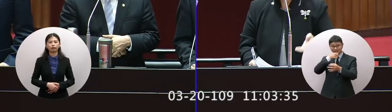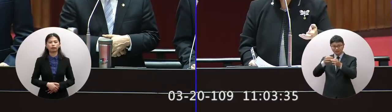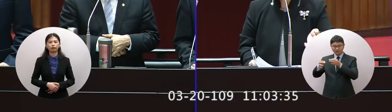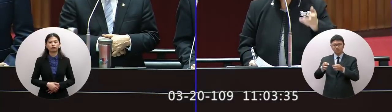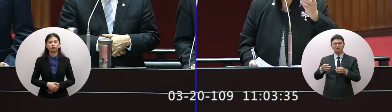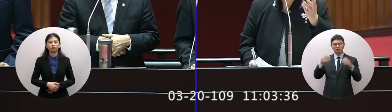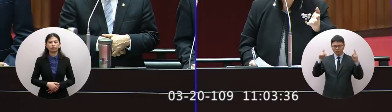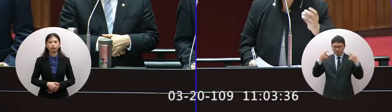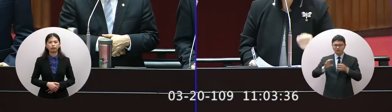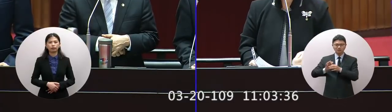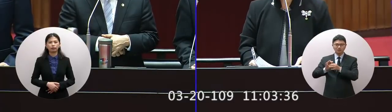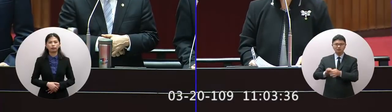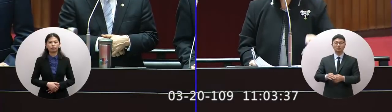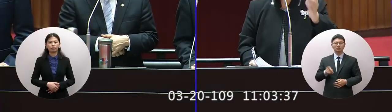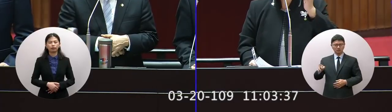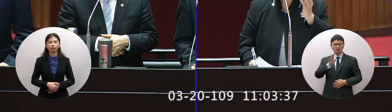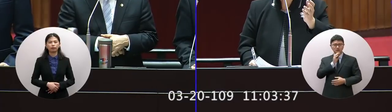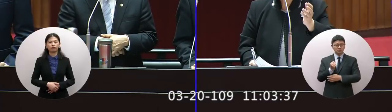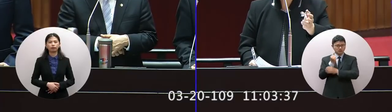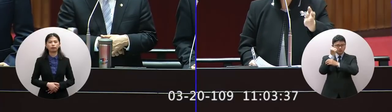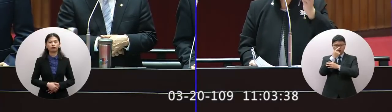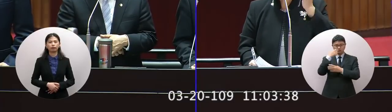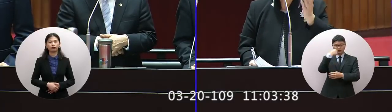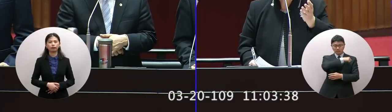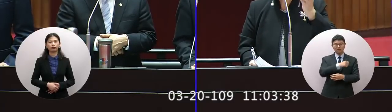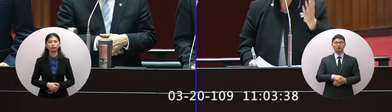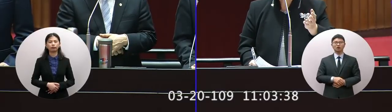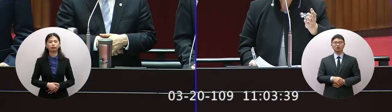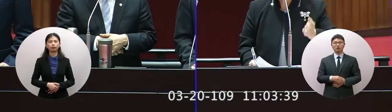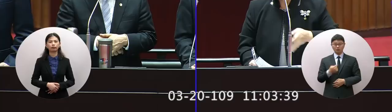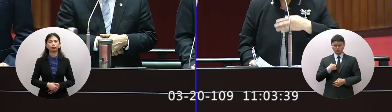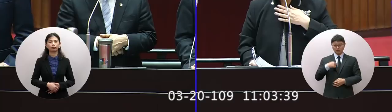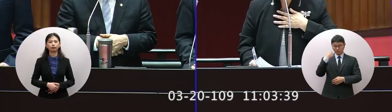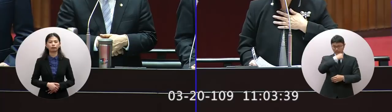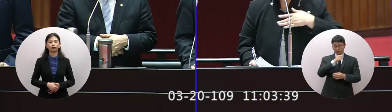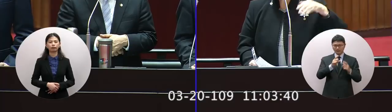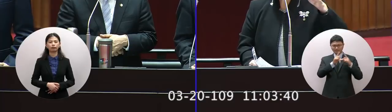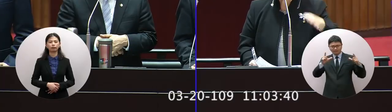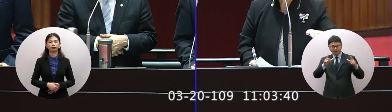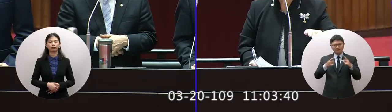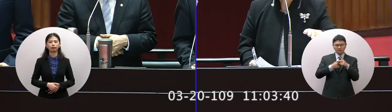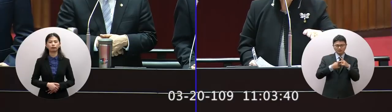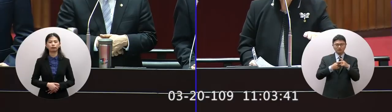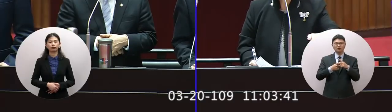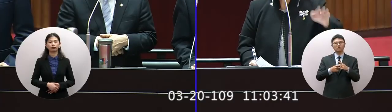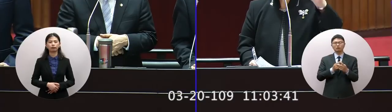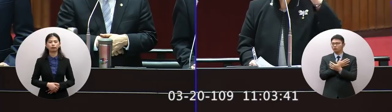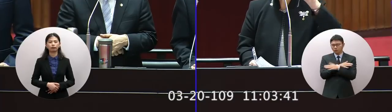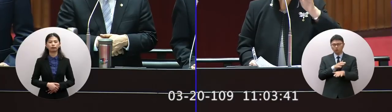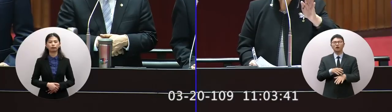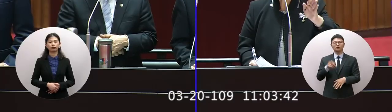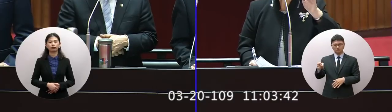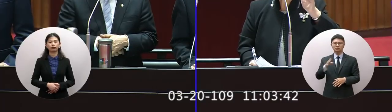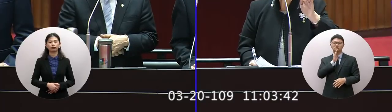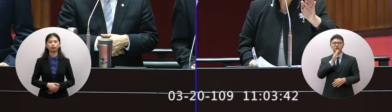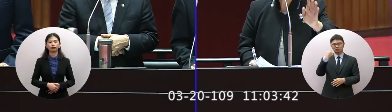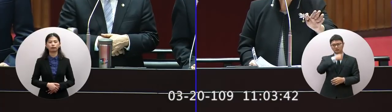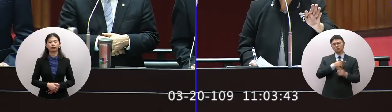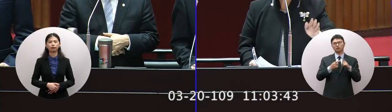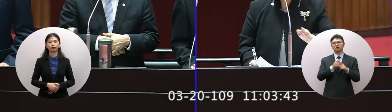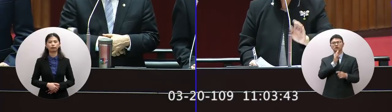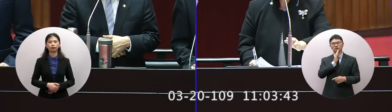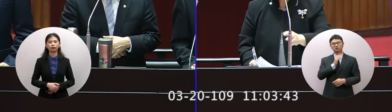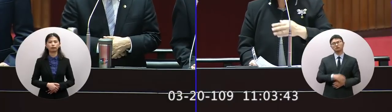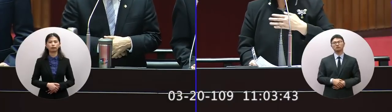剛才說的台商是支持國家的不管我們國家多大多小我都是你的國民我就不陷我們設